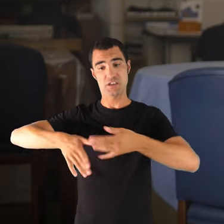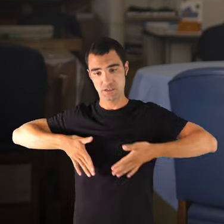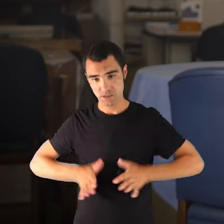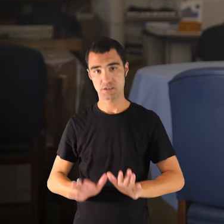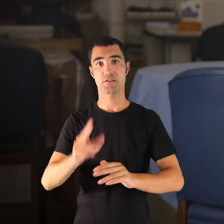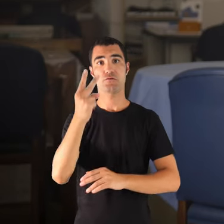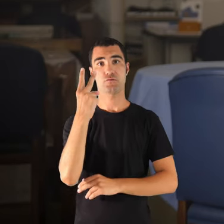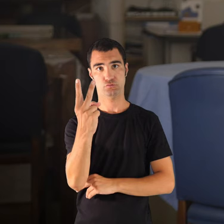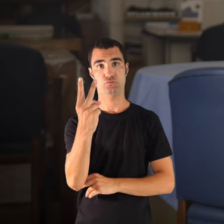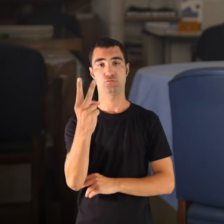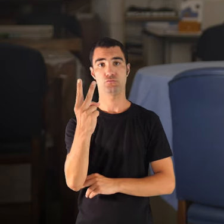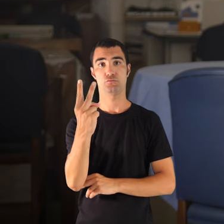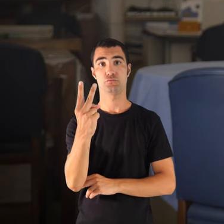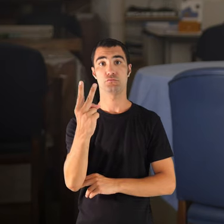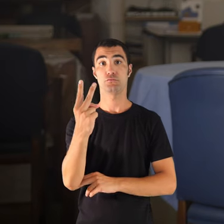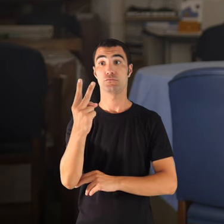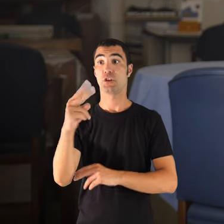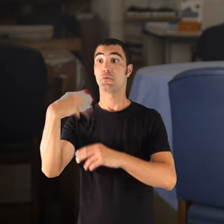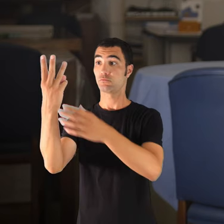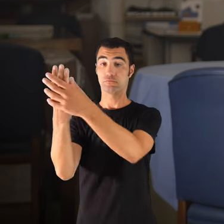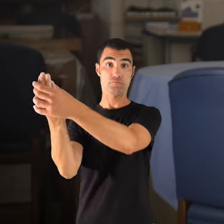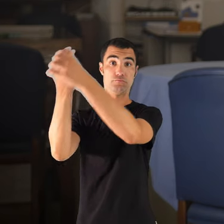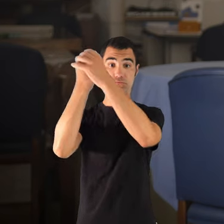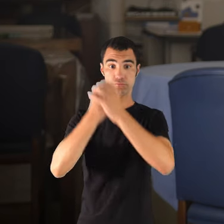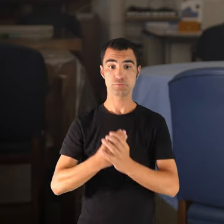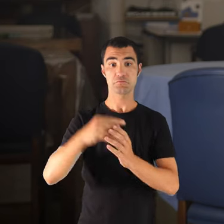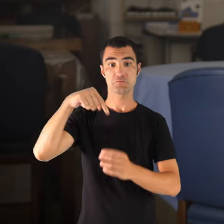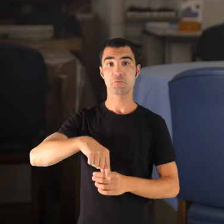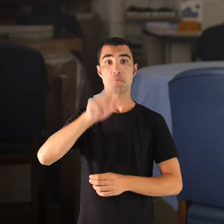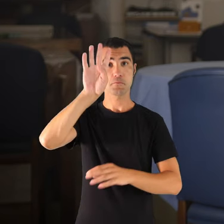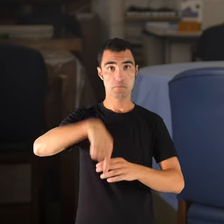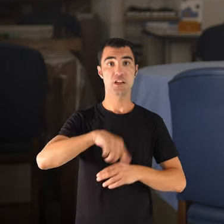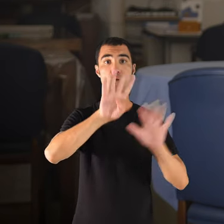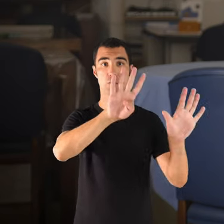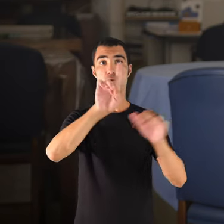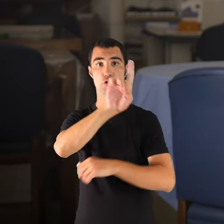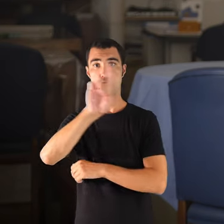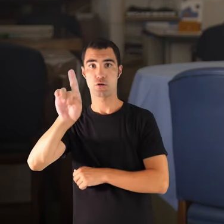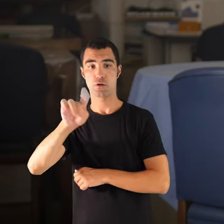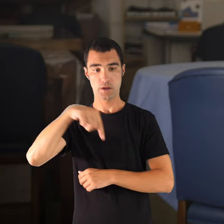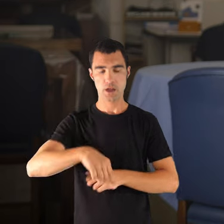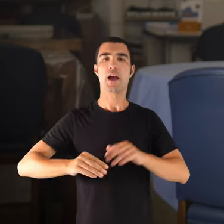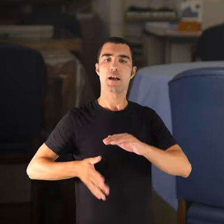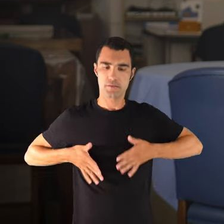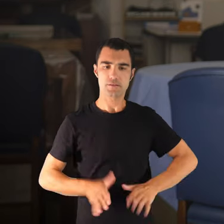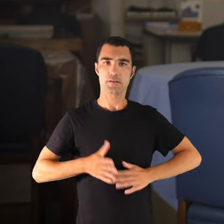infants, i quan vengueren cap aquí, com t'he dit, l'any 111, vengueren cap aquí i tingueren els altres infants aquí.